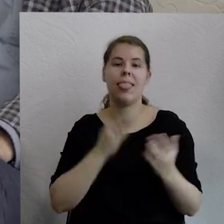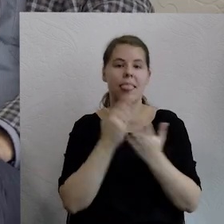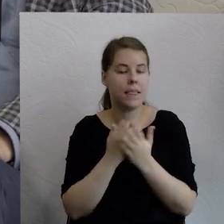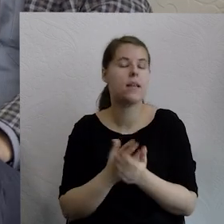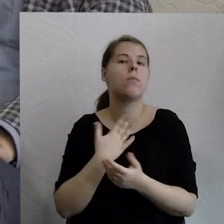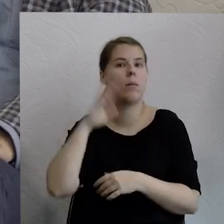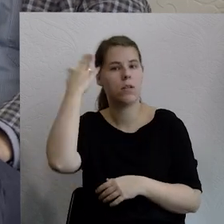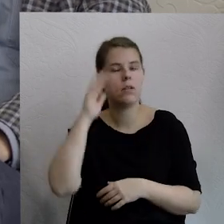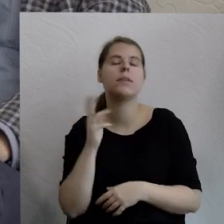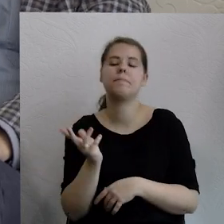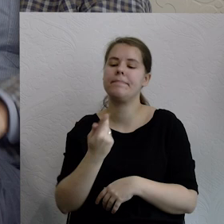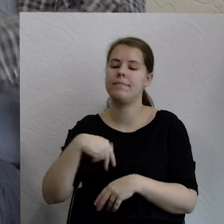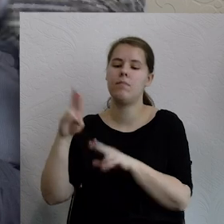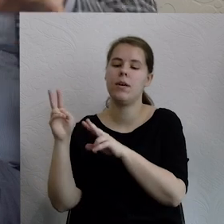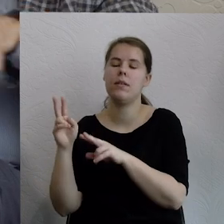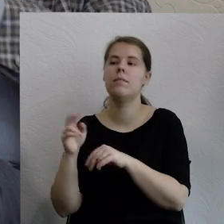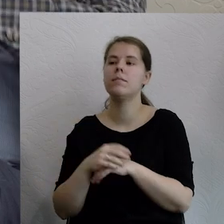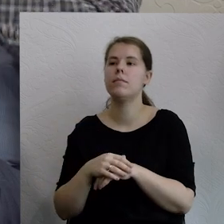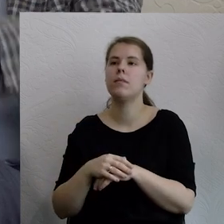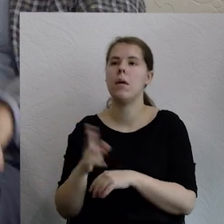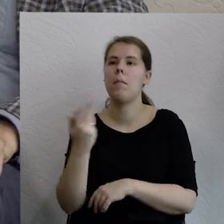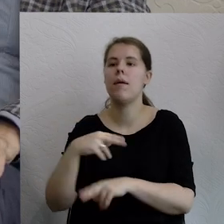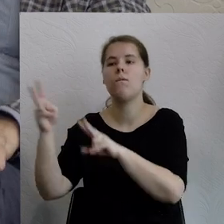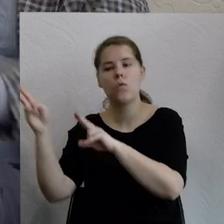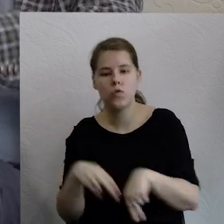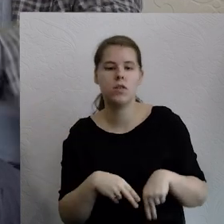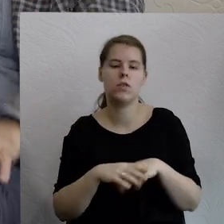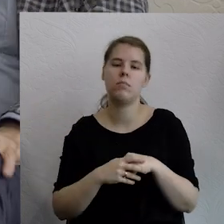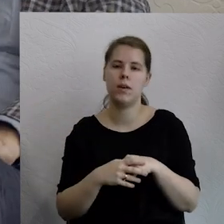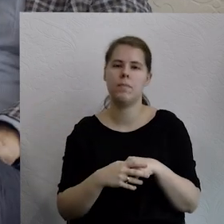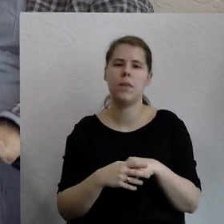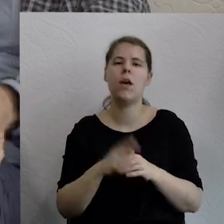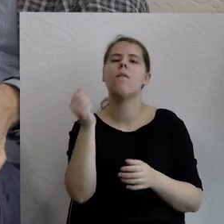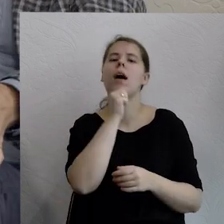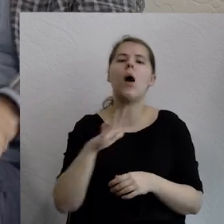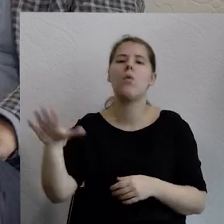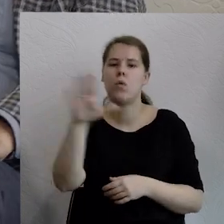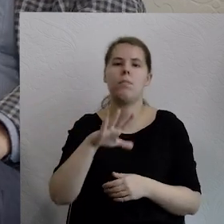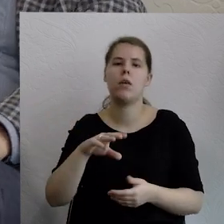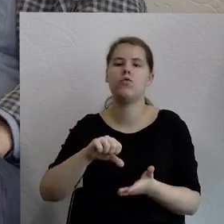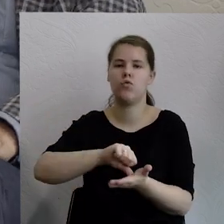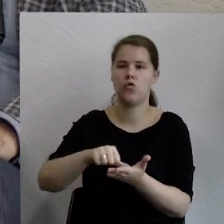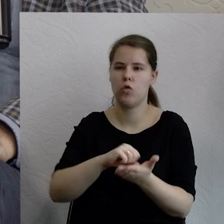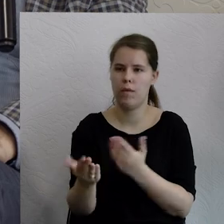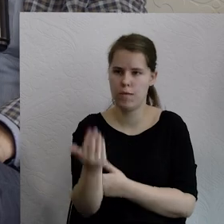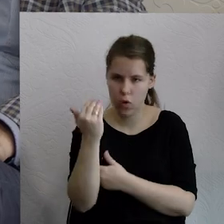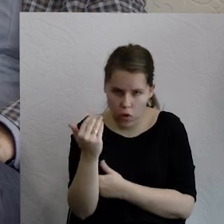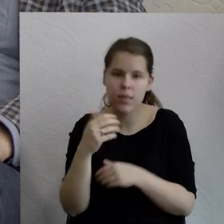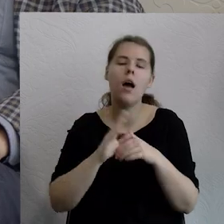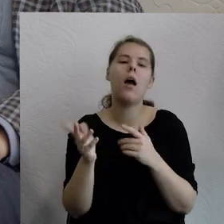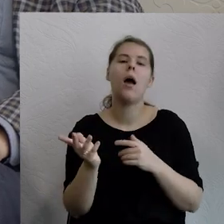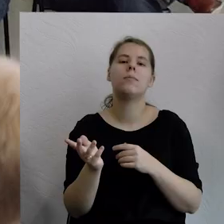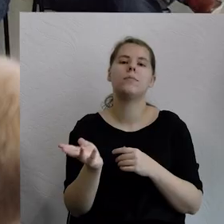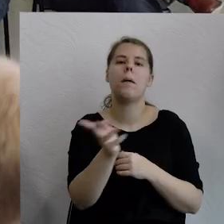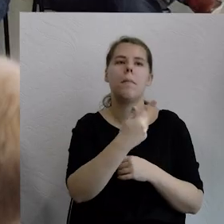czegoś, co akurat w tym rejonie świata Europie Środkowej mamy pamięć konstruowania wizji